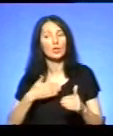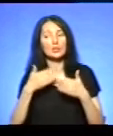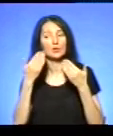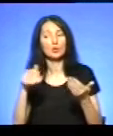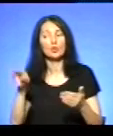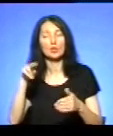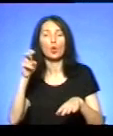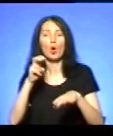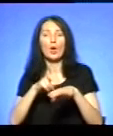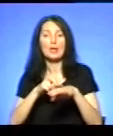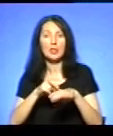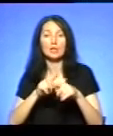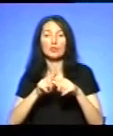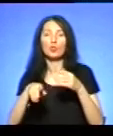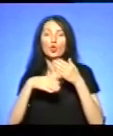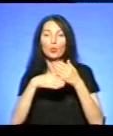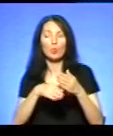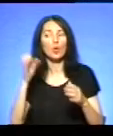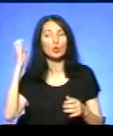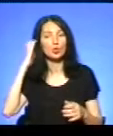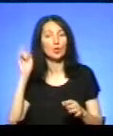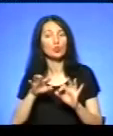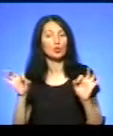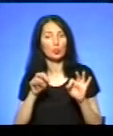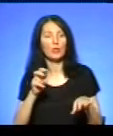до лікаря швидкої допомоги, слухаємо, що вона розповідає.